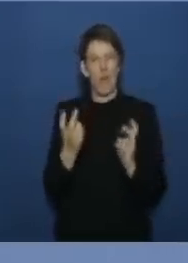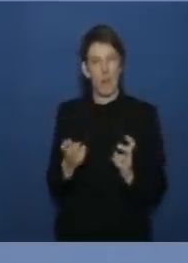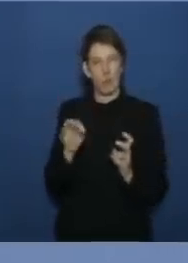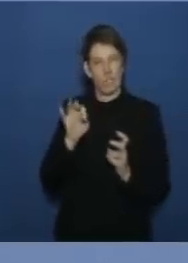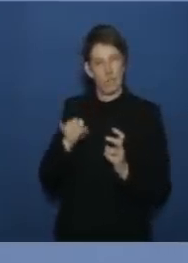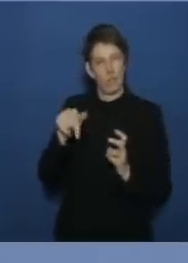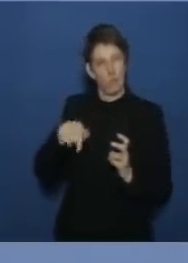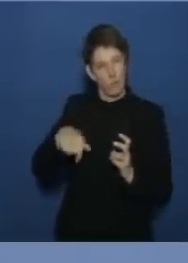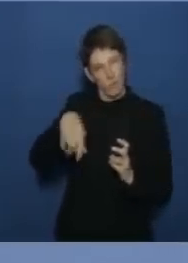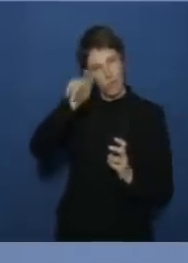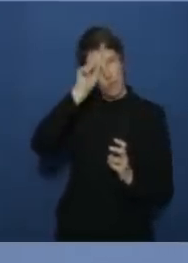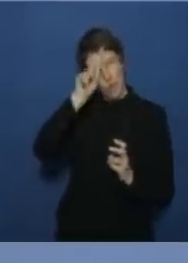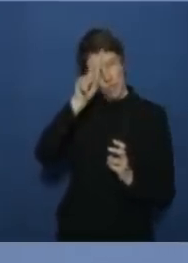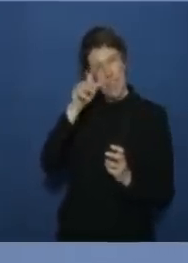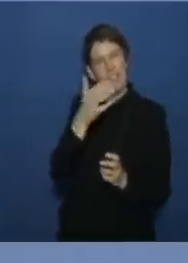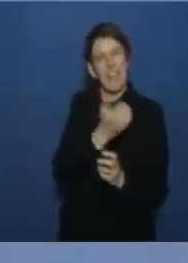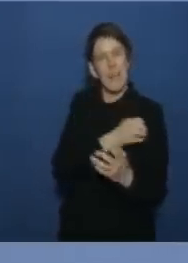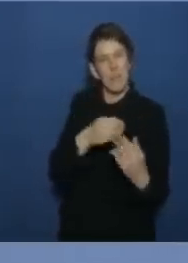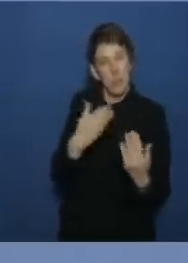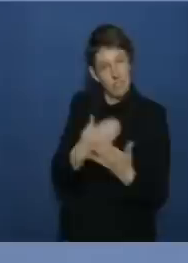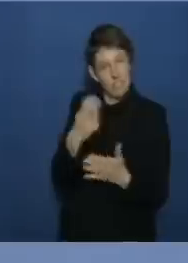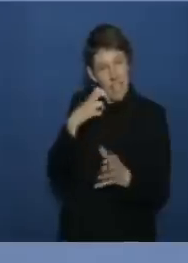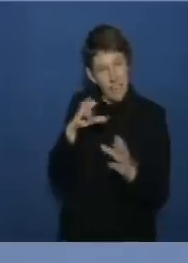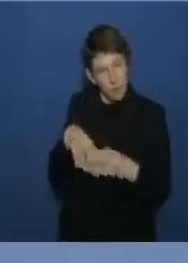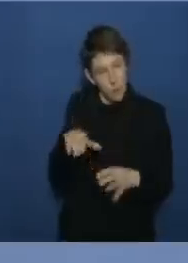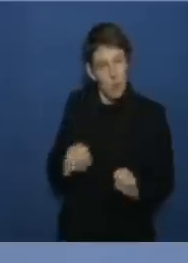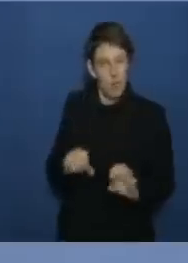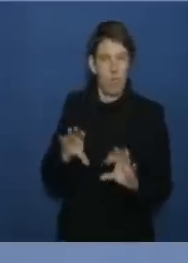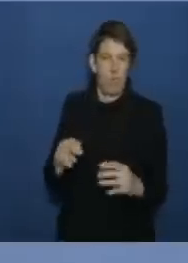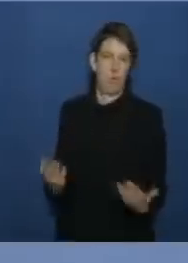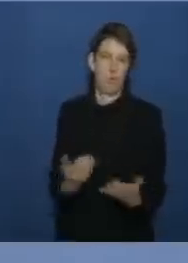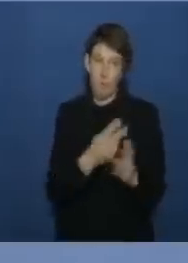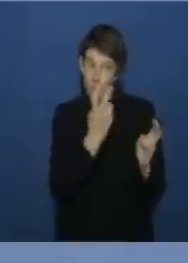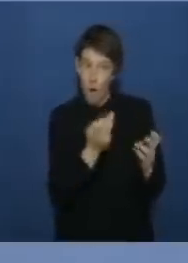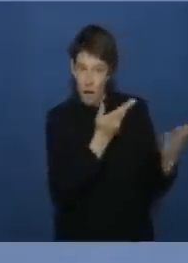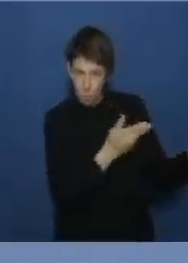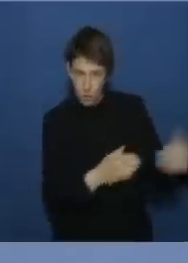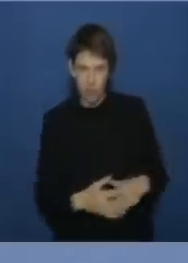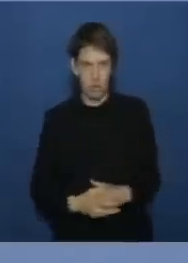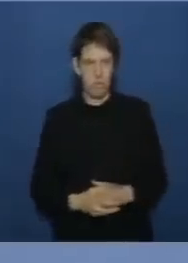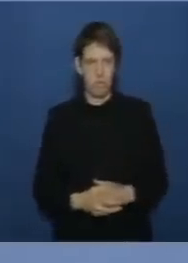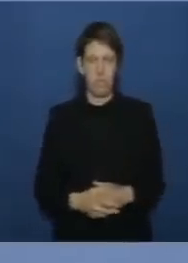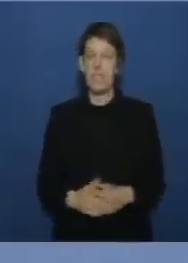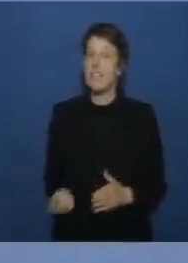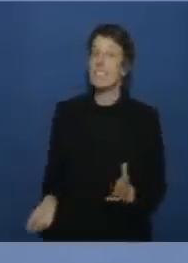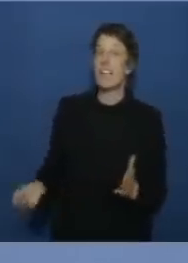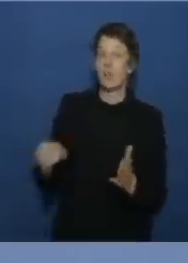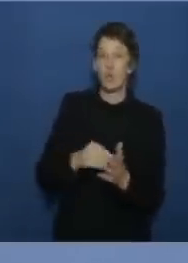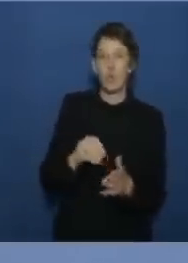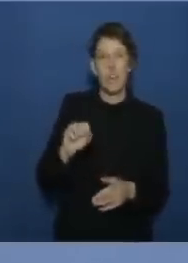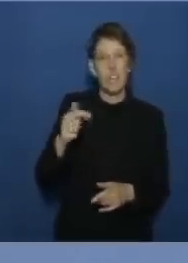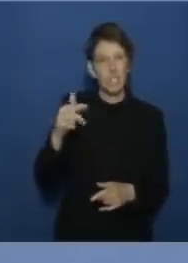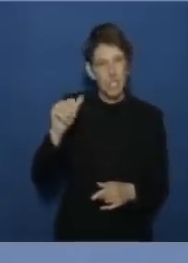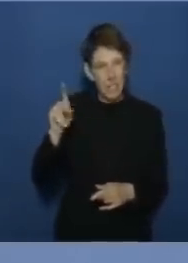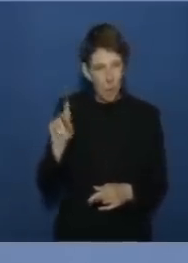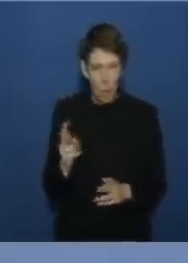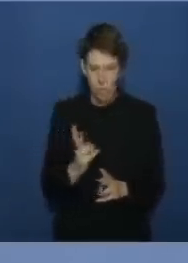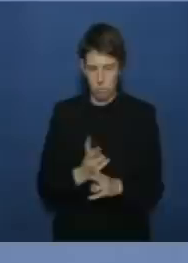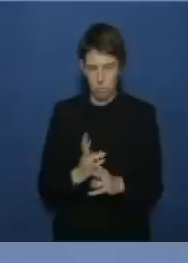hier überhaupt in deutschland dann in dieser altersgruppe eingesetzt werden darf zusätzlich wird die stiko wie das immer ist